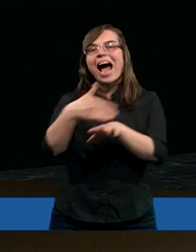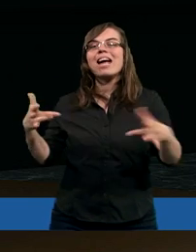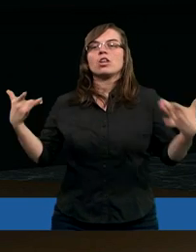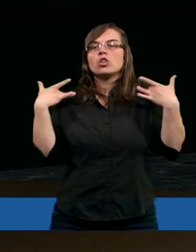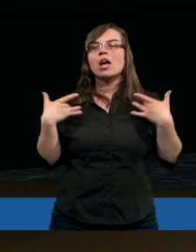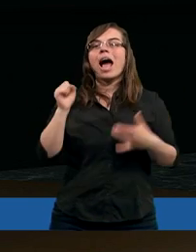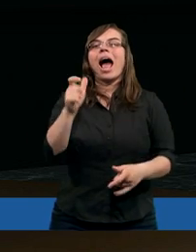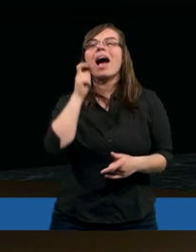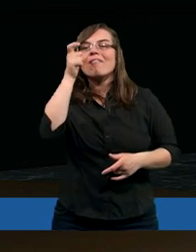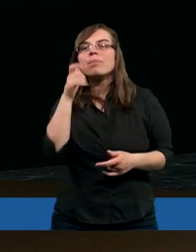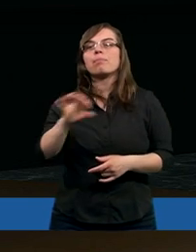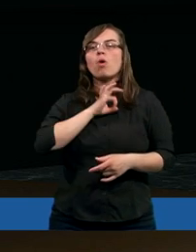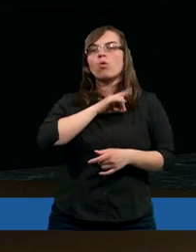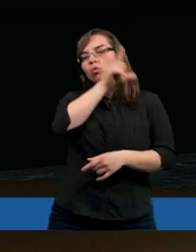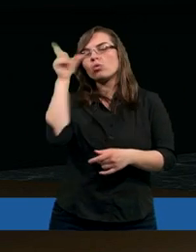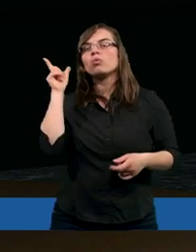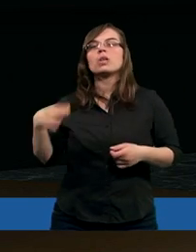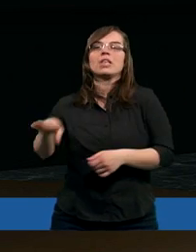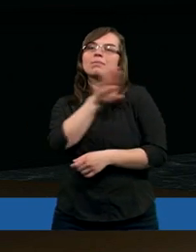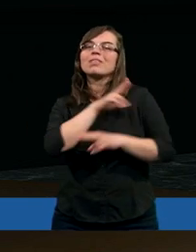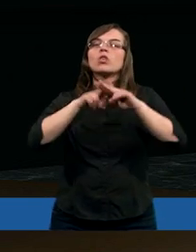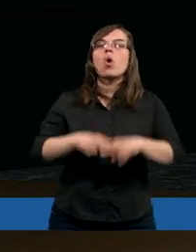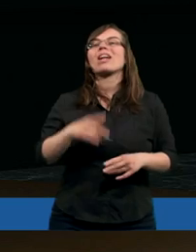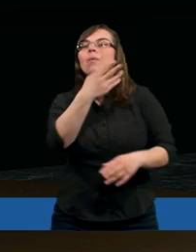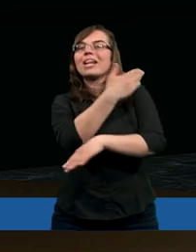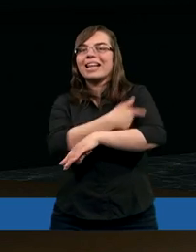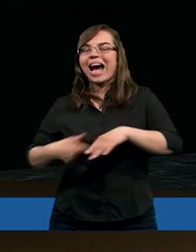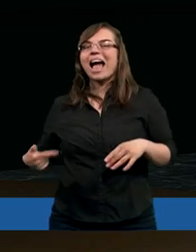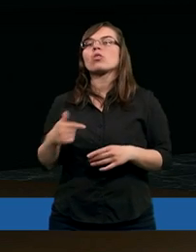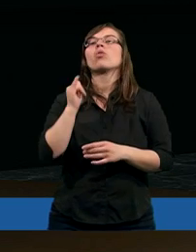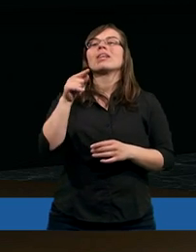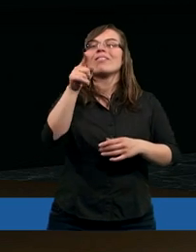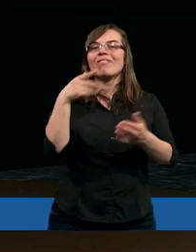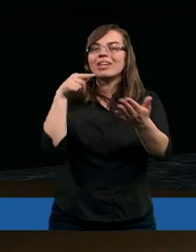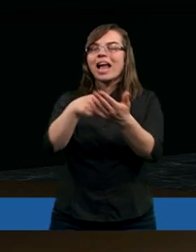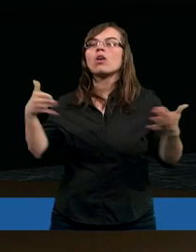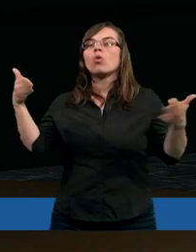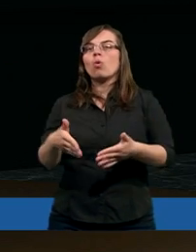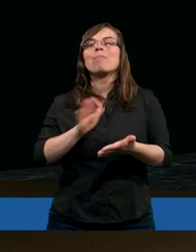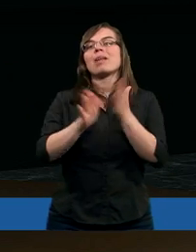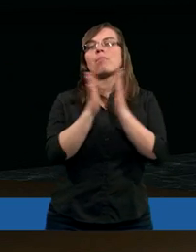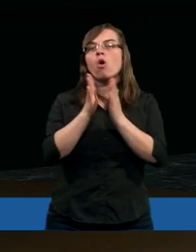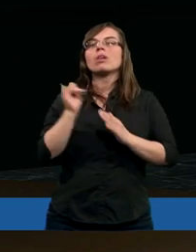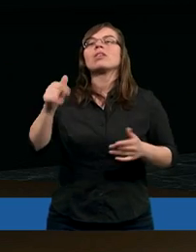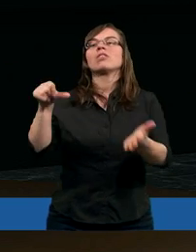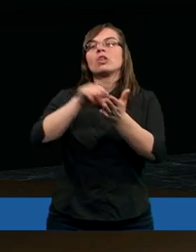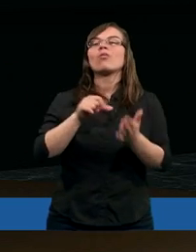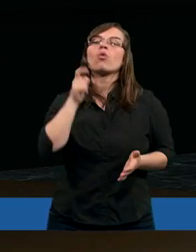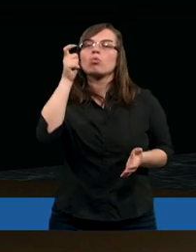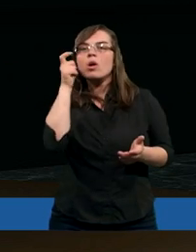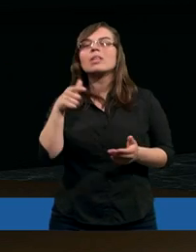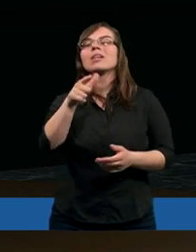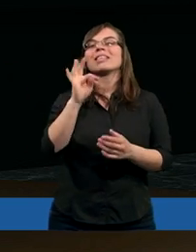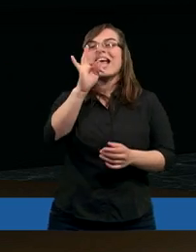żyjących. Za występek Mojego ludu śmiertelnie został zraniony. I wyznaczono Mu grób wśród bezbożnych i wśród